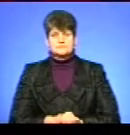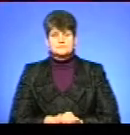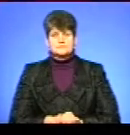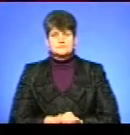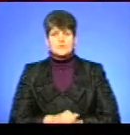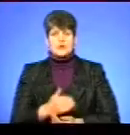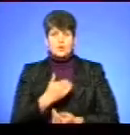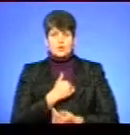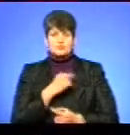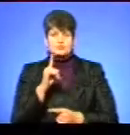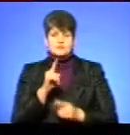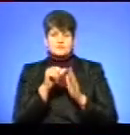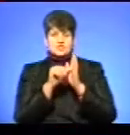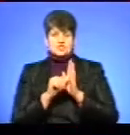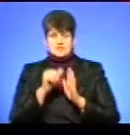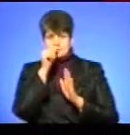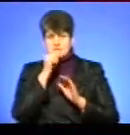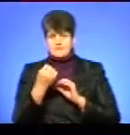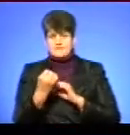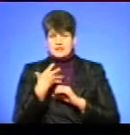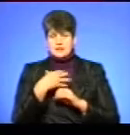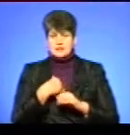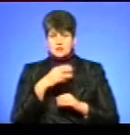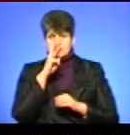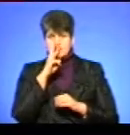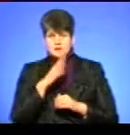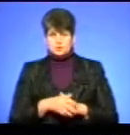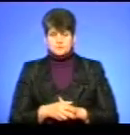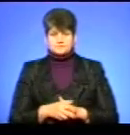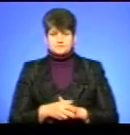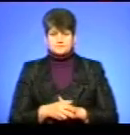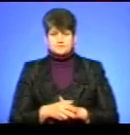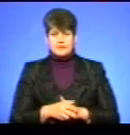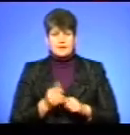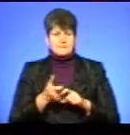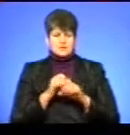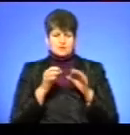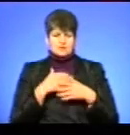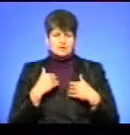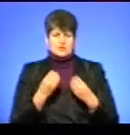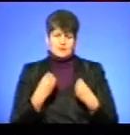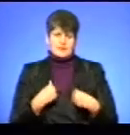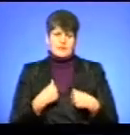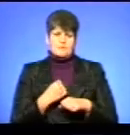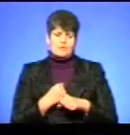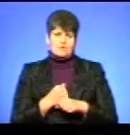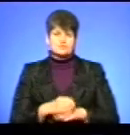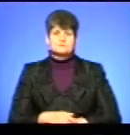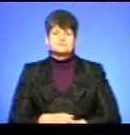Хочемо, щоб за шість місяців нам віддали нашу заробітну плату. Більше ми нічого не хочемо. І щоб дали нам роботу.